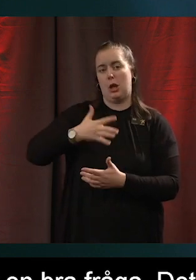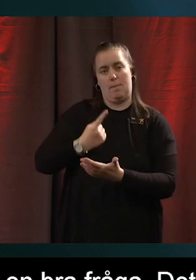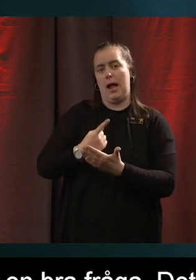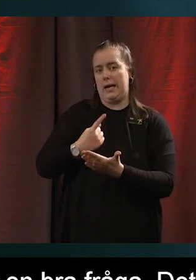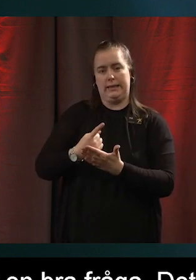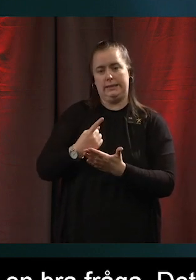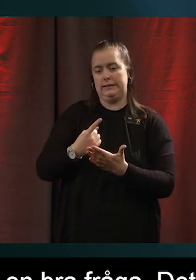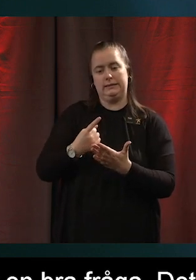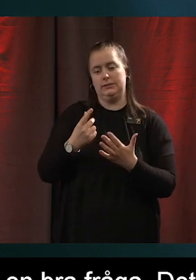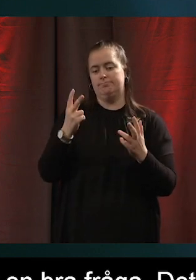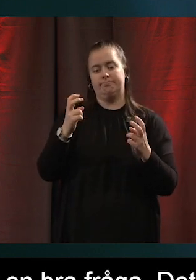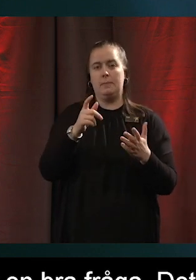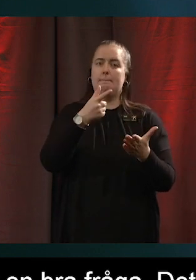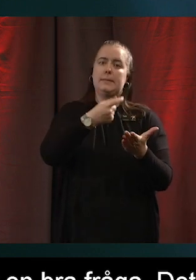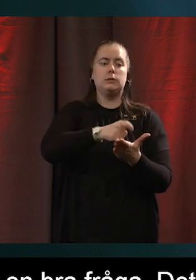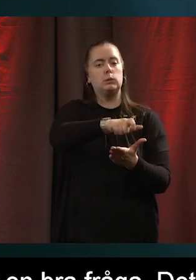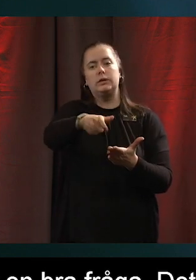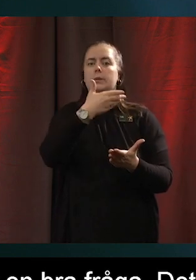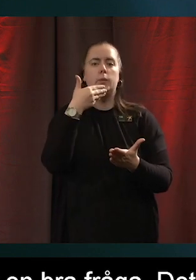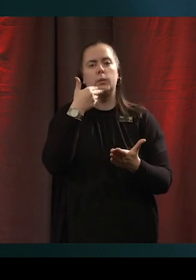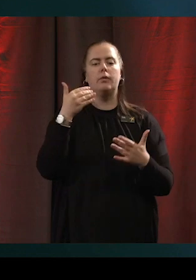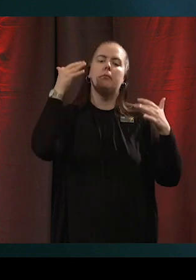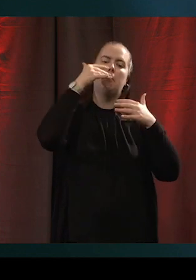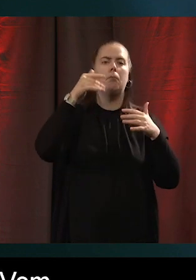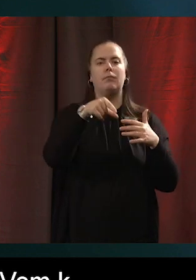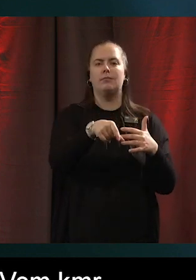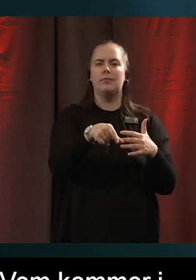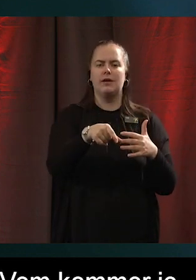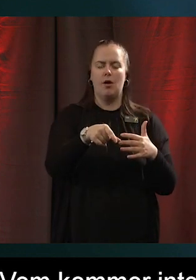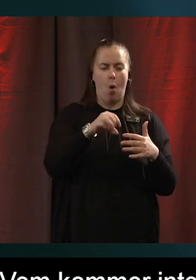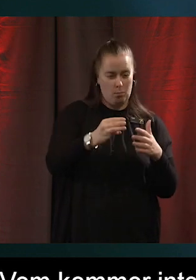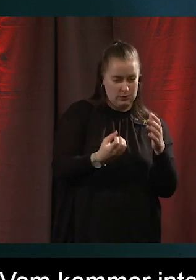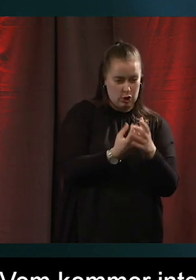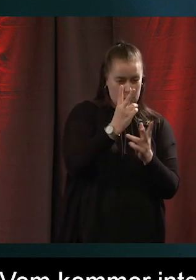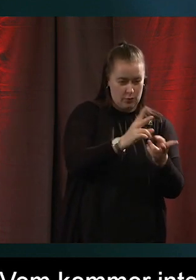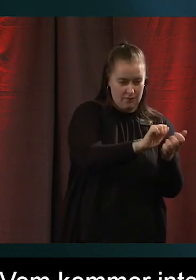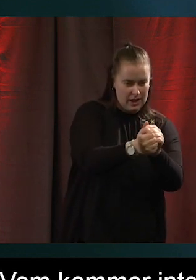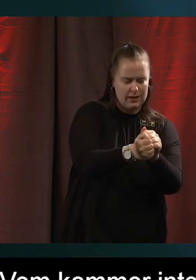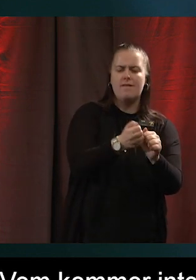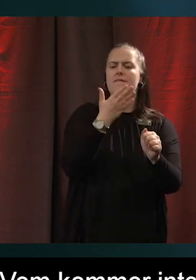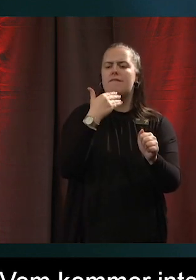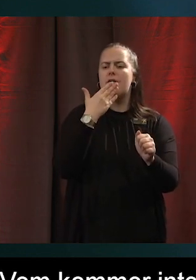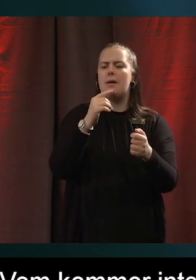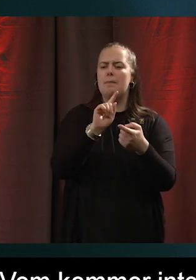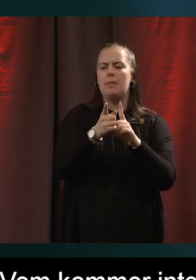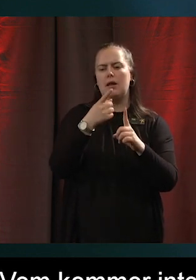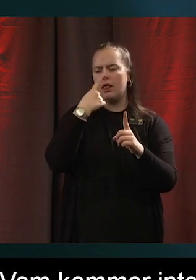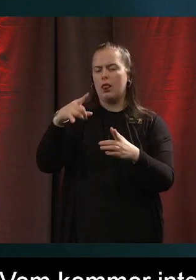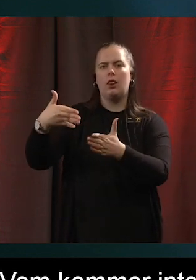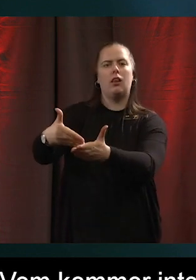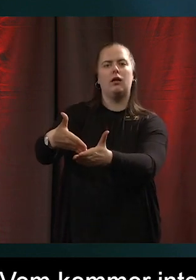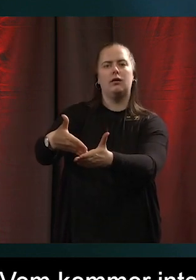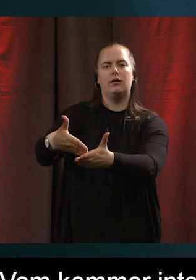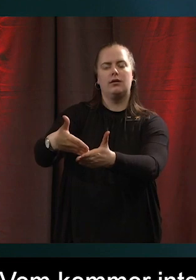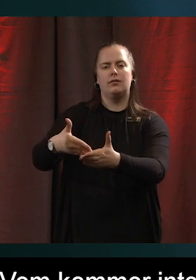frågan oftare när vi gör någonting. Alltså vem kommer att inte kunna använda detta? Men vi är så präglade av någon